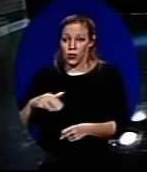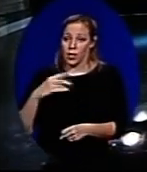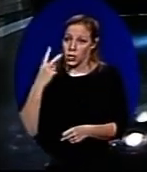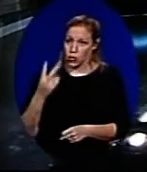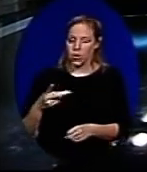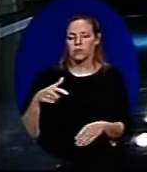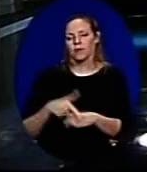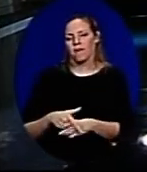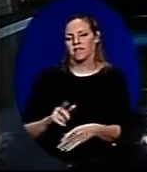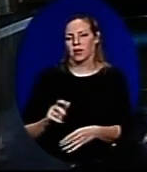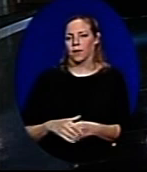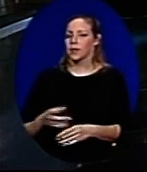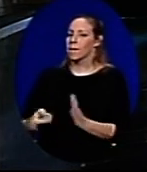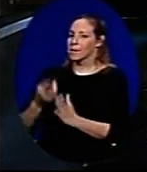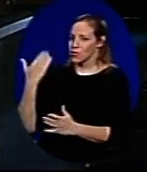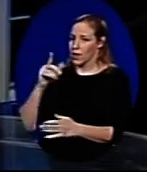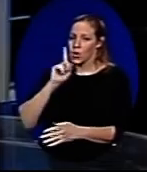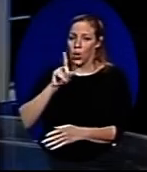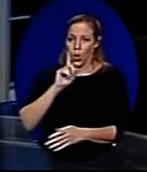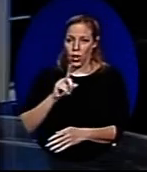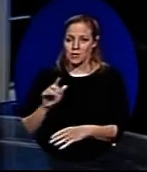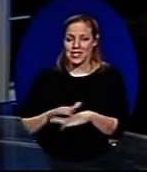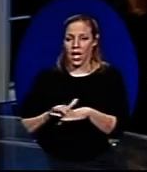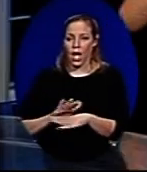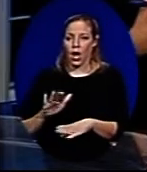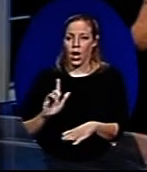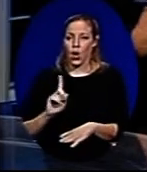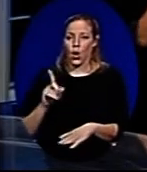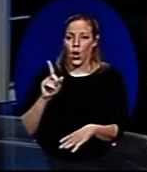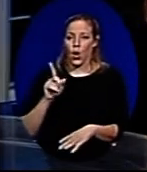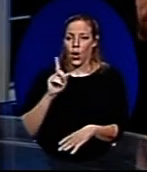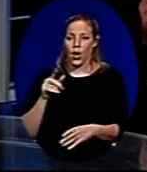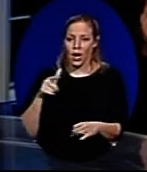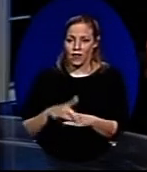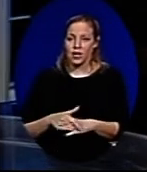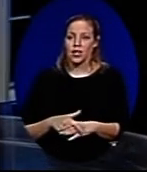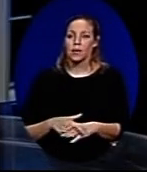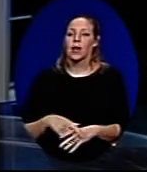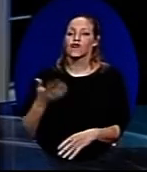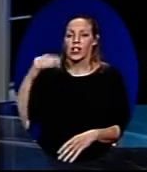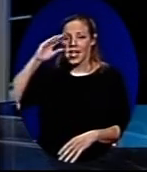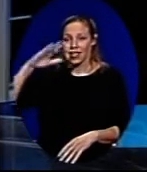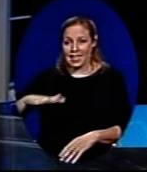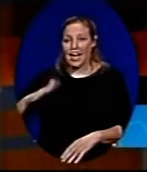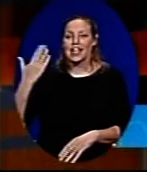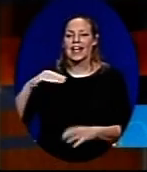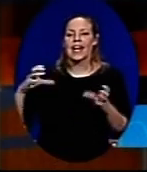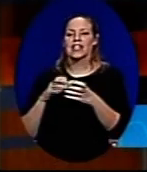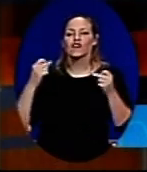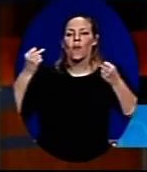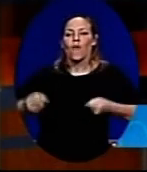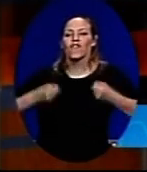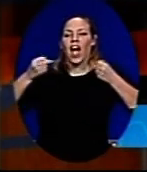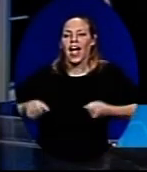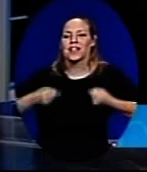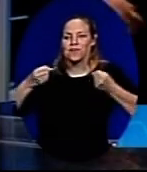שהיא פעילות מפריעה. מה שפעם היינו קוראים, סלח לי, היישוב לא לפגוע באפחת, שאני הייתי ילד, היה את הכיתה של המופרעים. טוב, תשמע, פעם